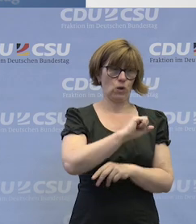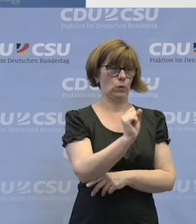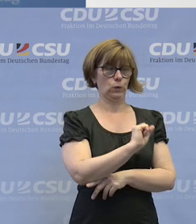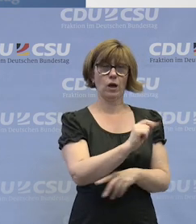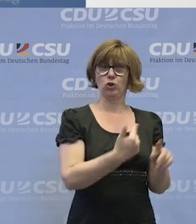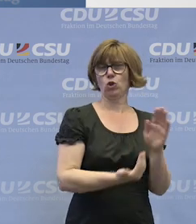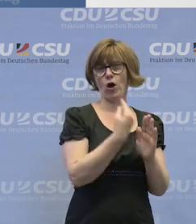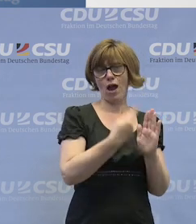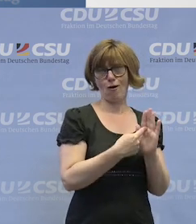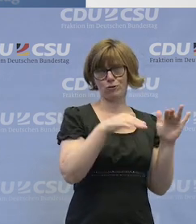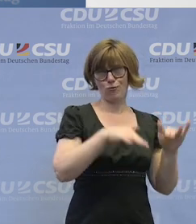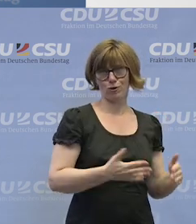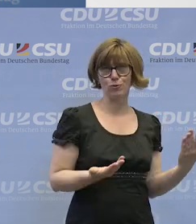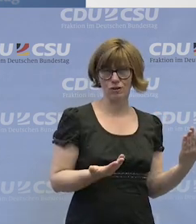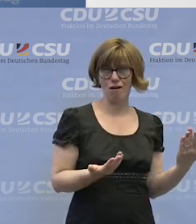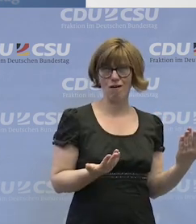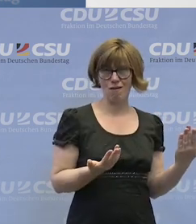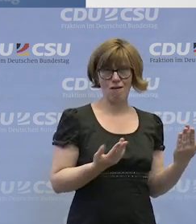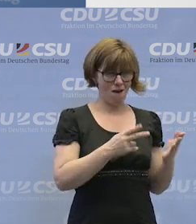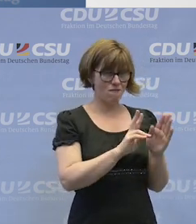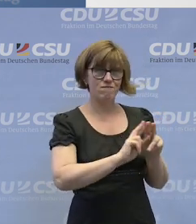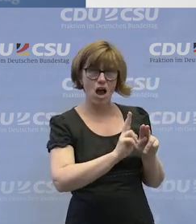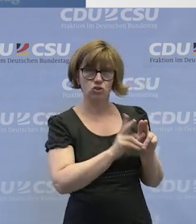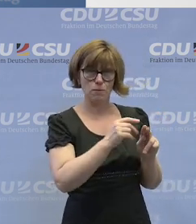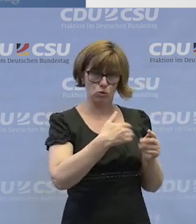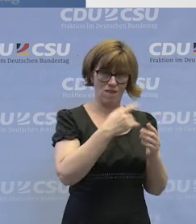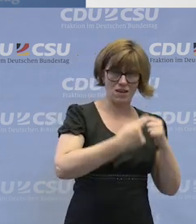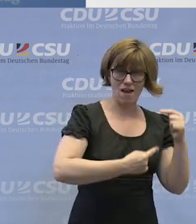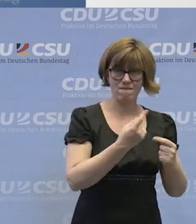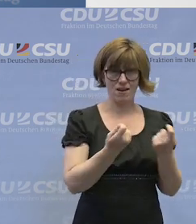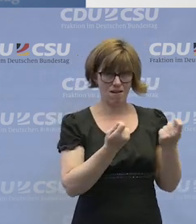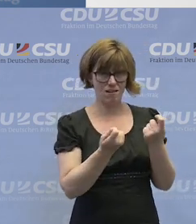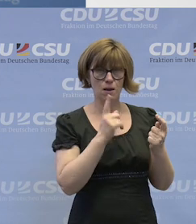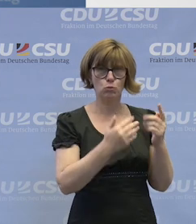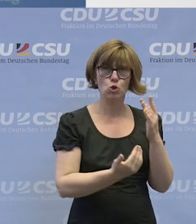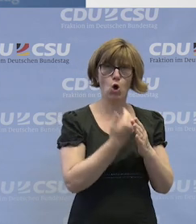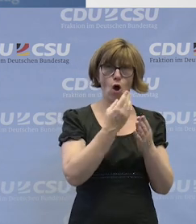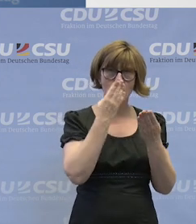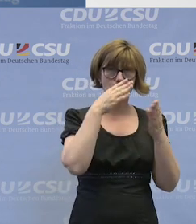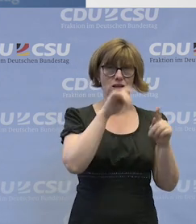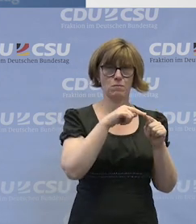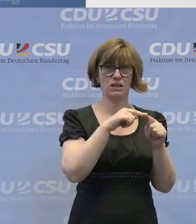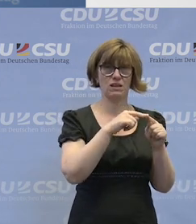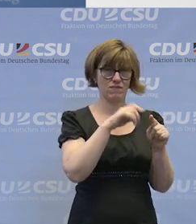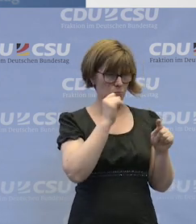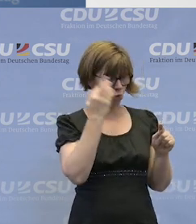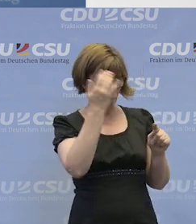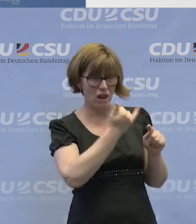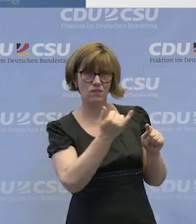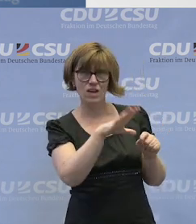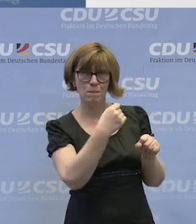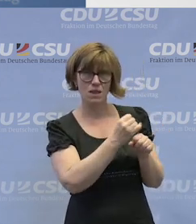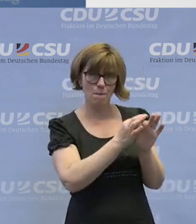vor neue Herausforderungen. Sie müssen sich weiterentwickeln und neue Perspektiven für ihre